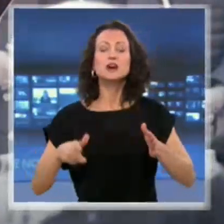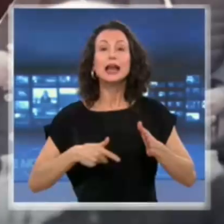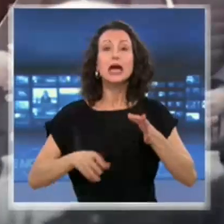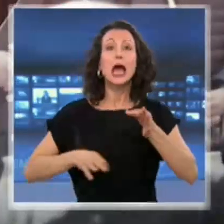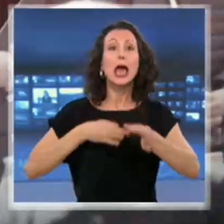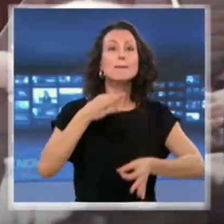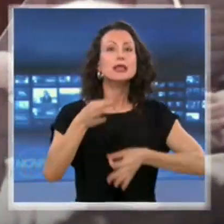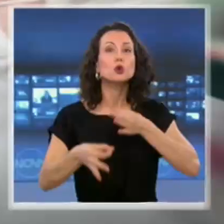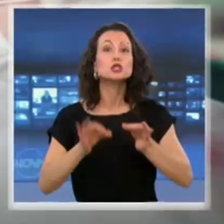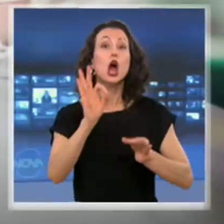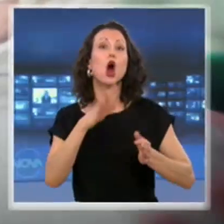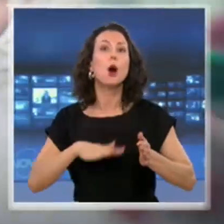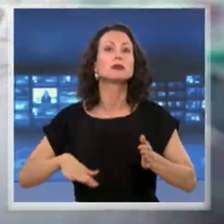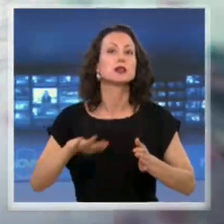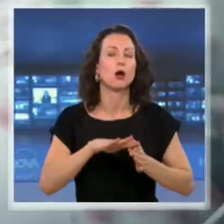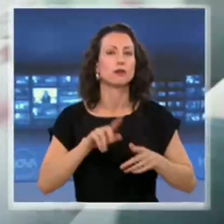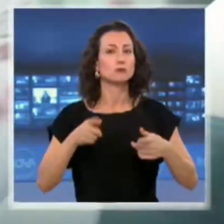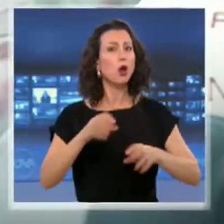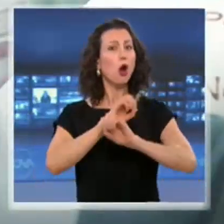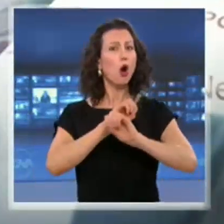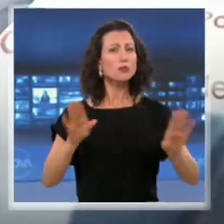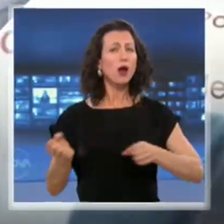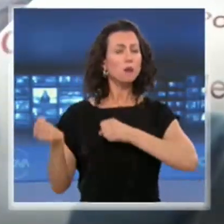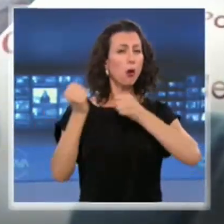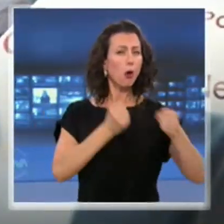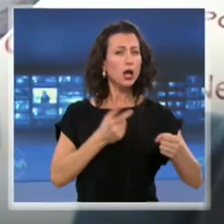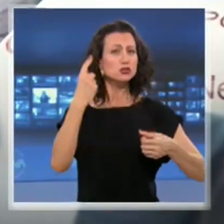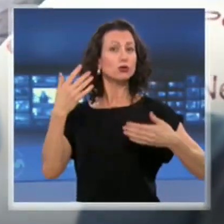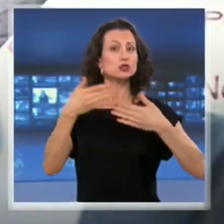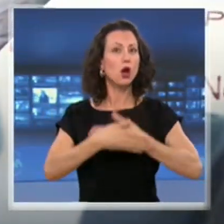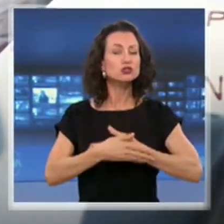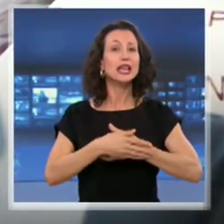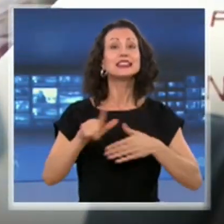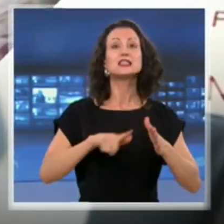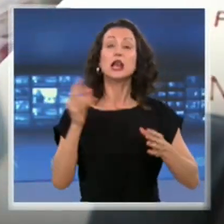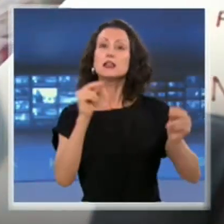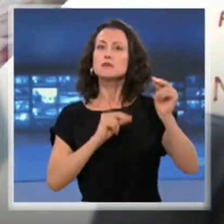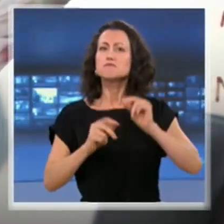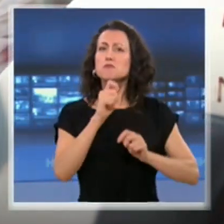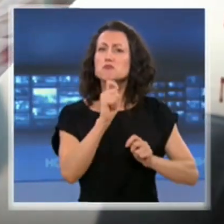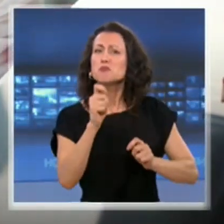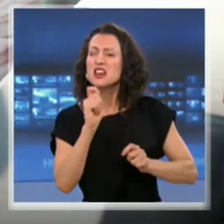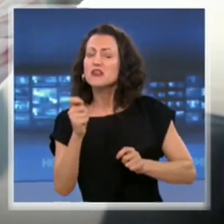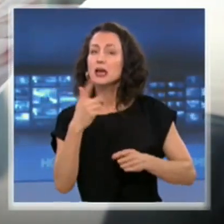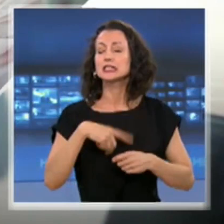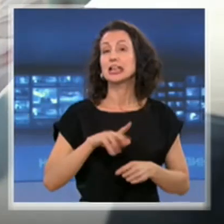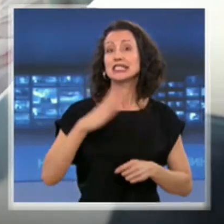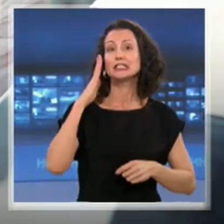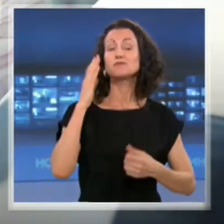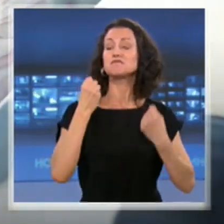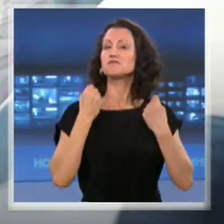обстановка. Тя беше обявена късно с нощи на изваренен брифинг на здравния министр Кирил Ананиев. Това реално означава